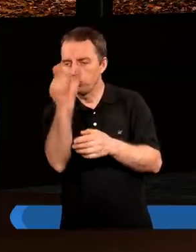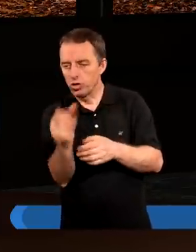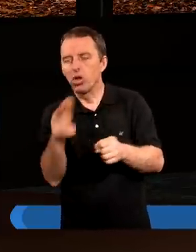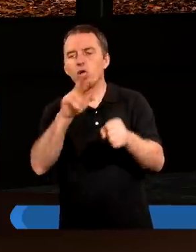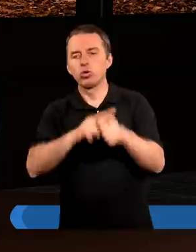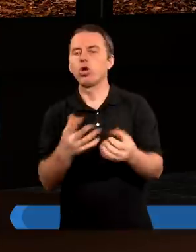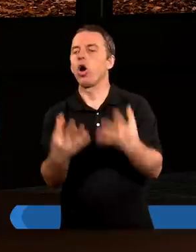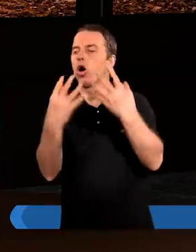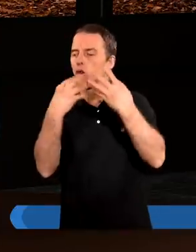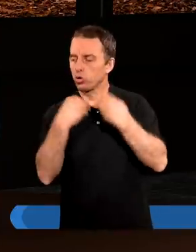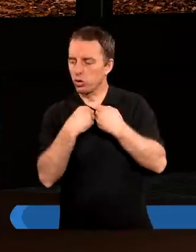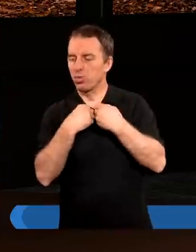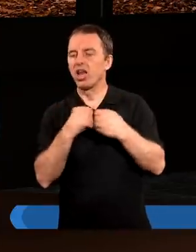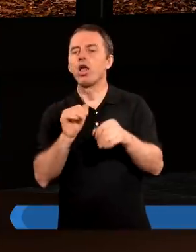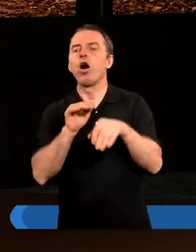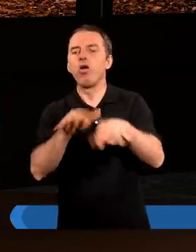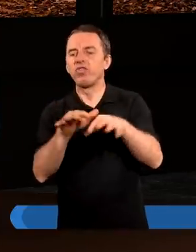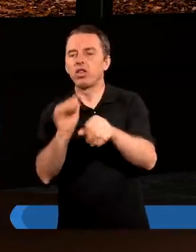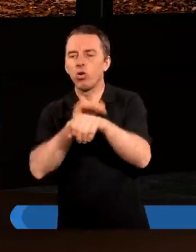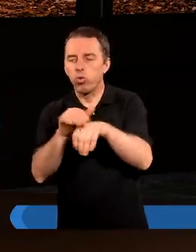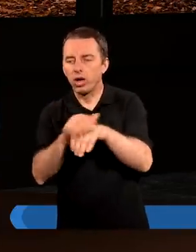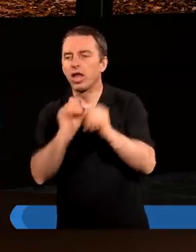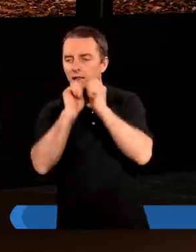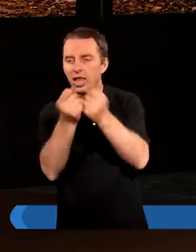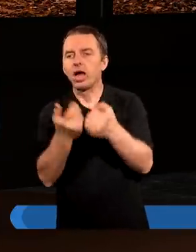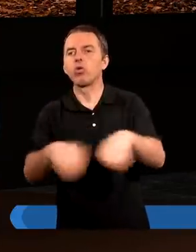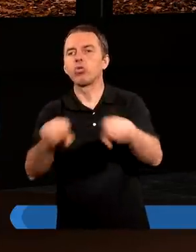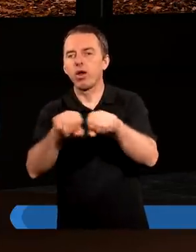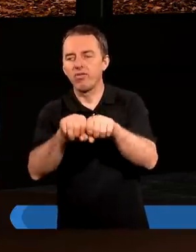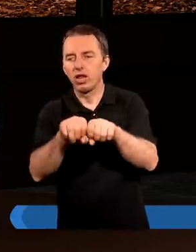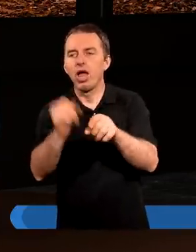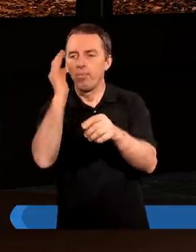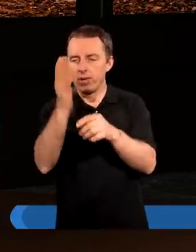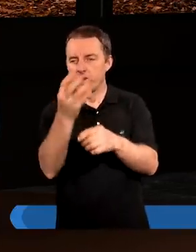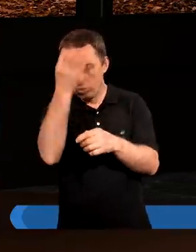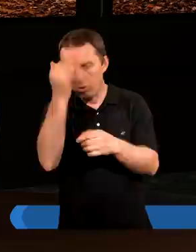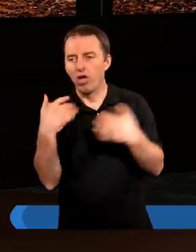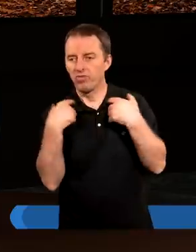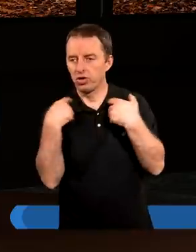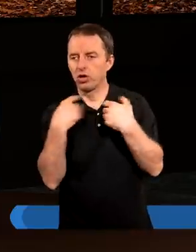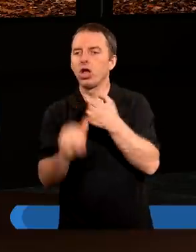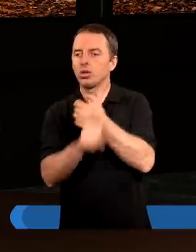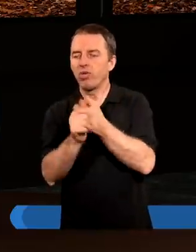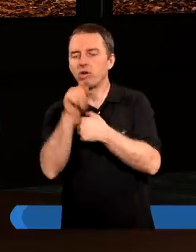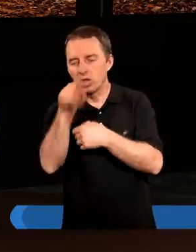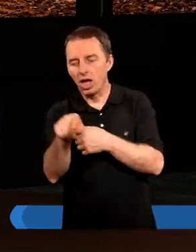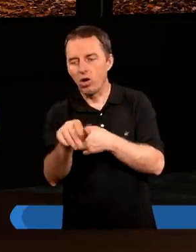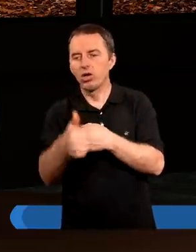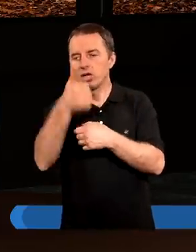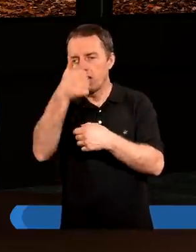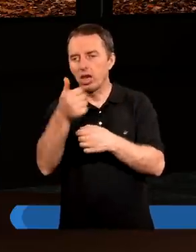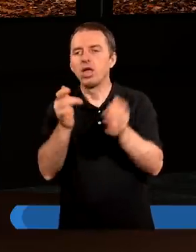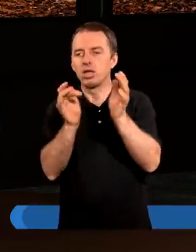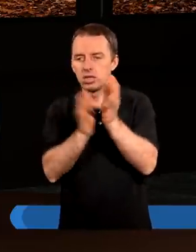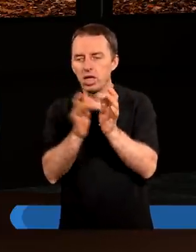ci, którzy otrzymali obfitość łaski i daru usprawiedliwienia, będą królować w życiu z powodu tego jednego,